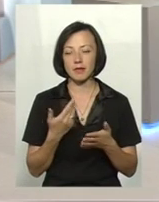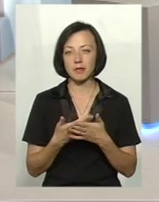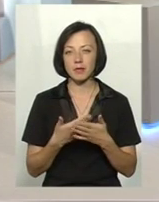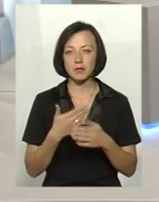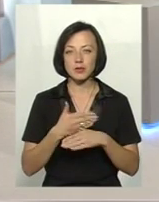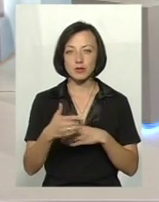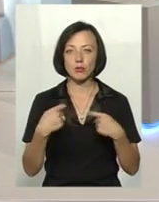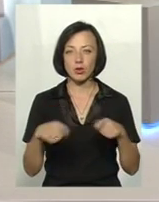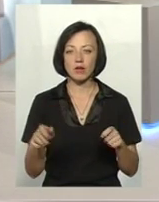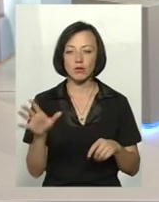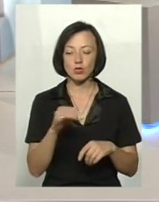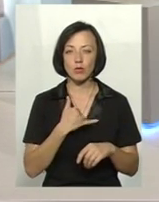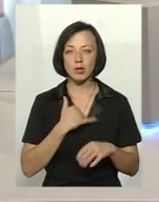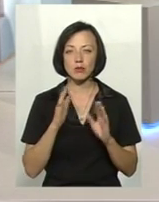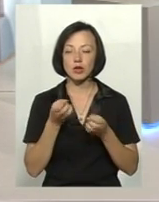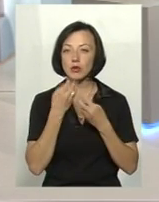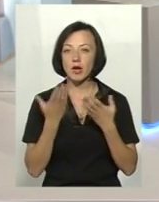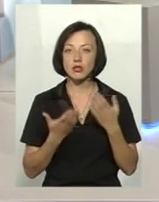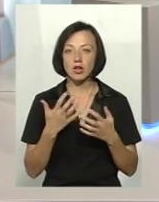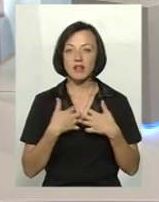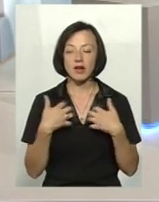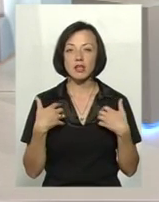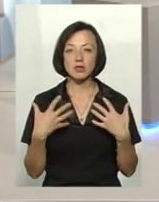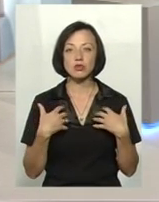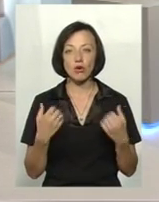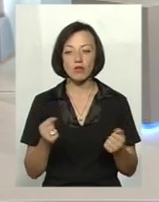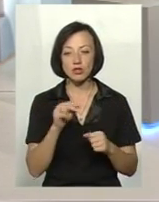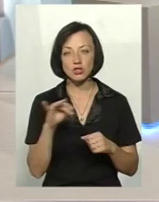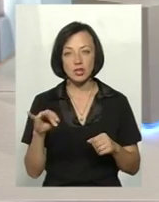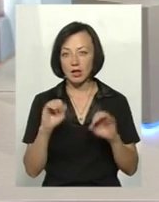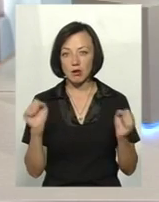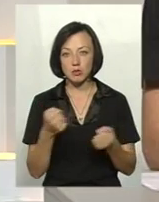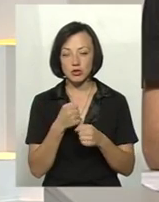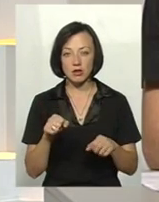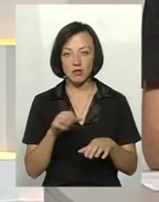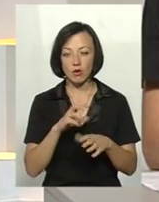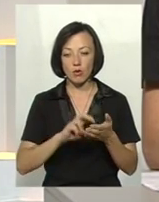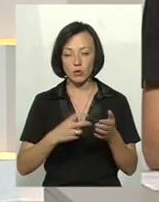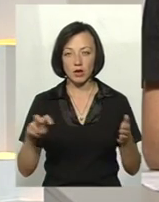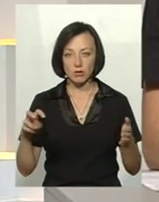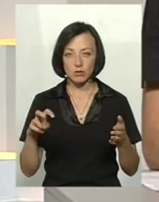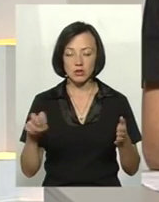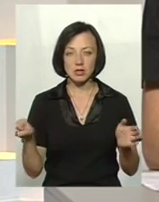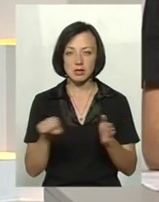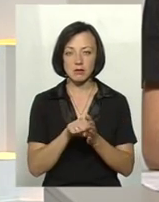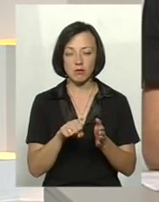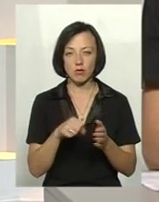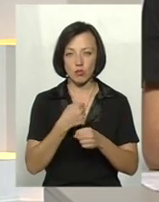потім продам, і все в мене буде добре. Якщо тварина здорова, чи неможливо уникнути, скажімо,